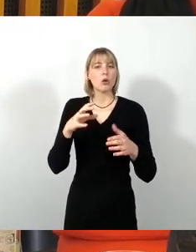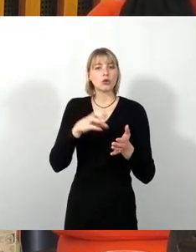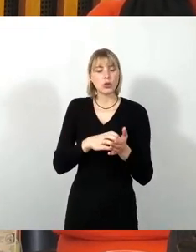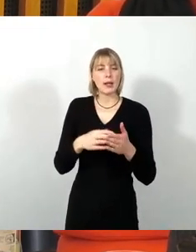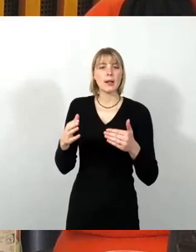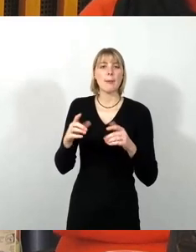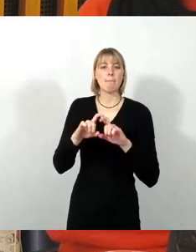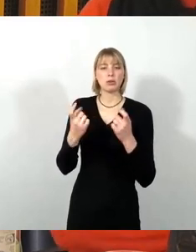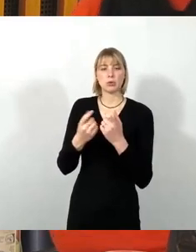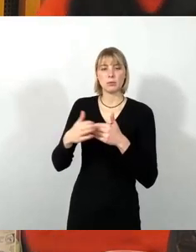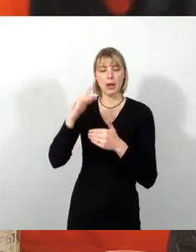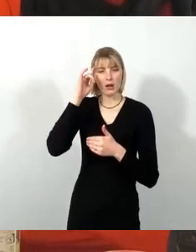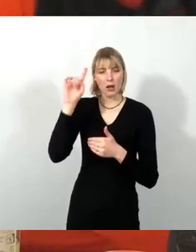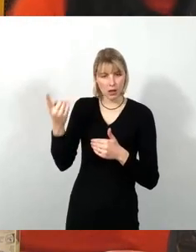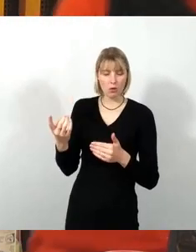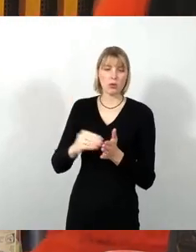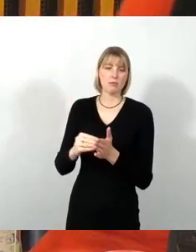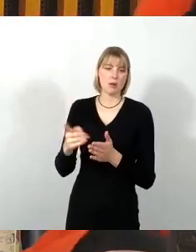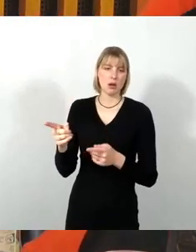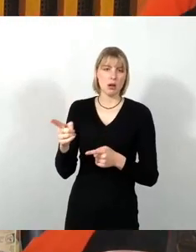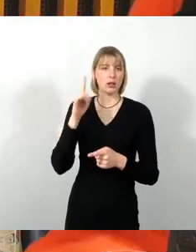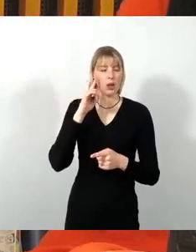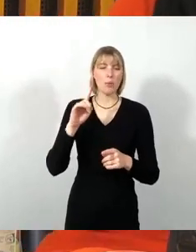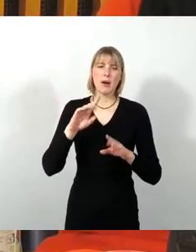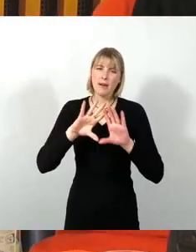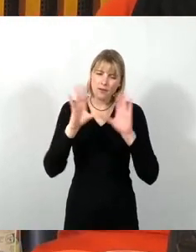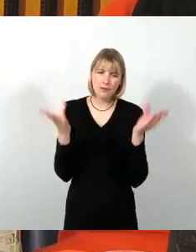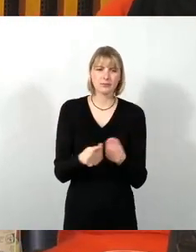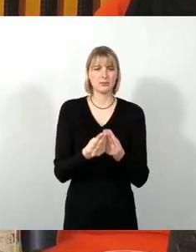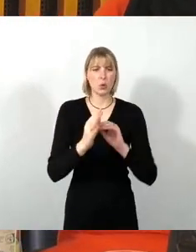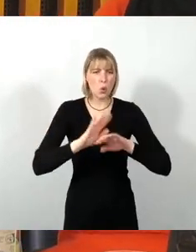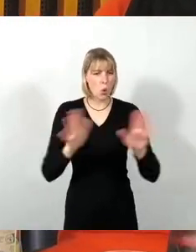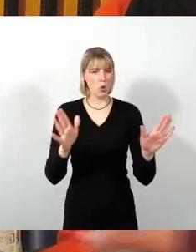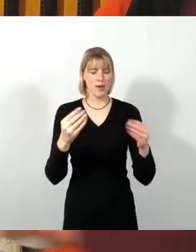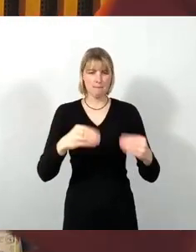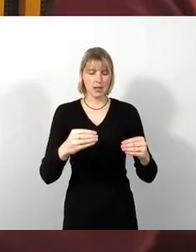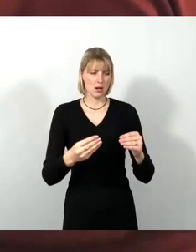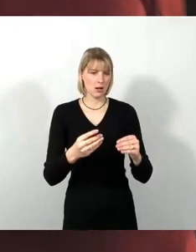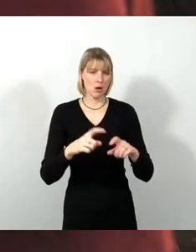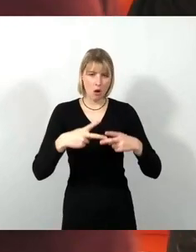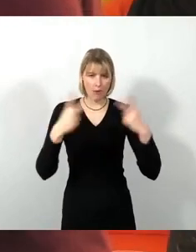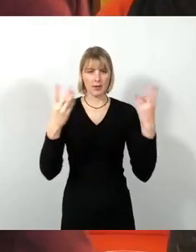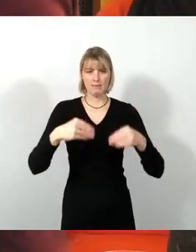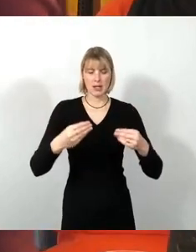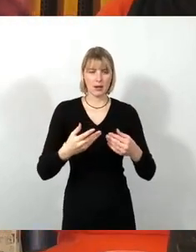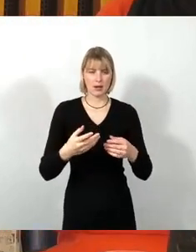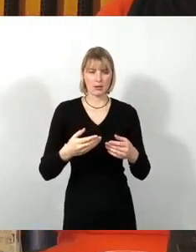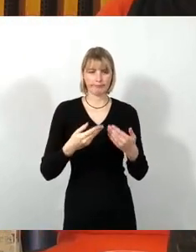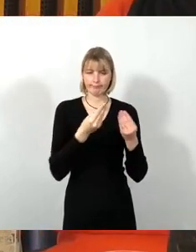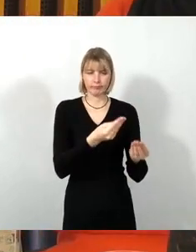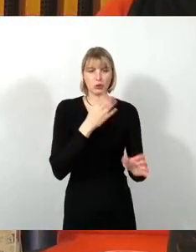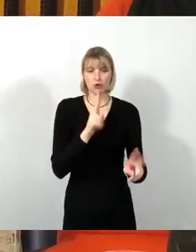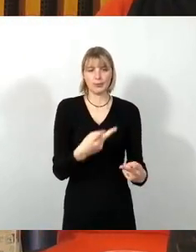diese Behauptung, dass sie gänzlich ohne öffentliche Mittel auskämen, sei es drum. Es gibt hier einen, also zumindest haben Sie es so